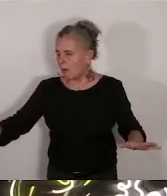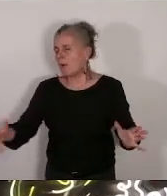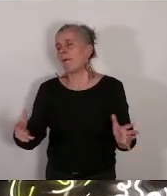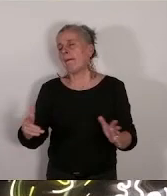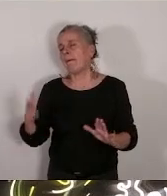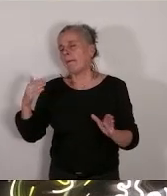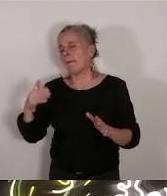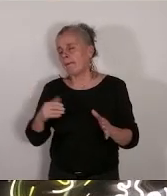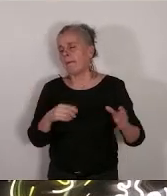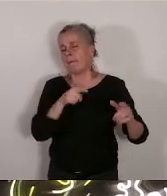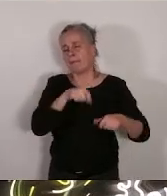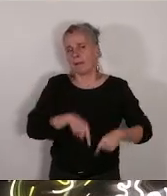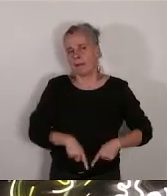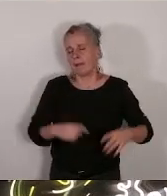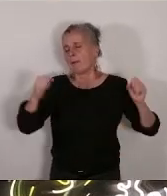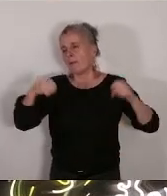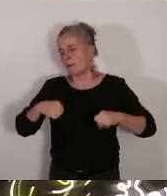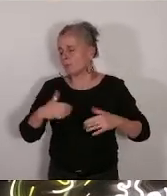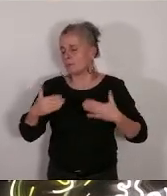Je vous remercie, Madame la maire.